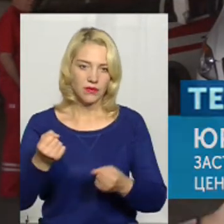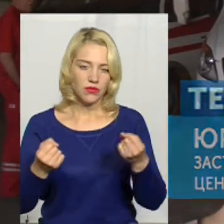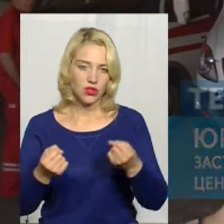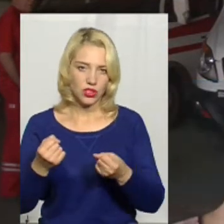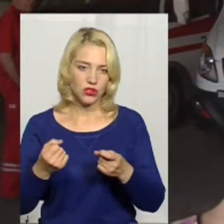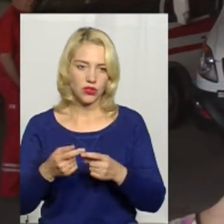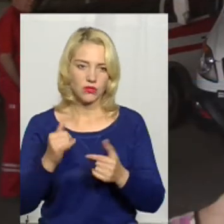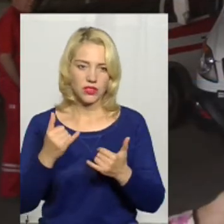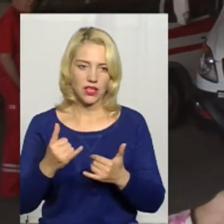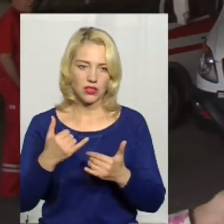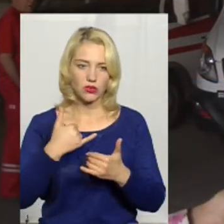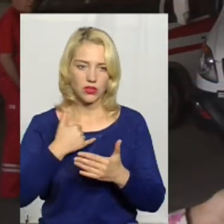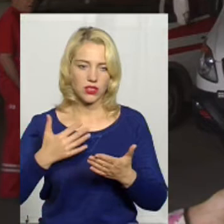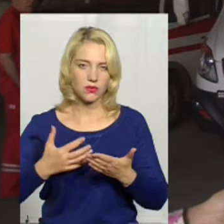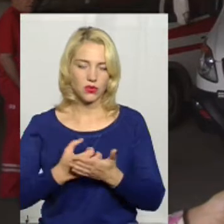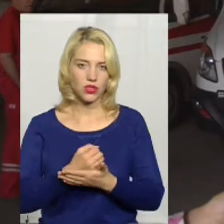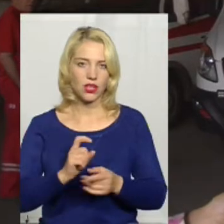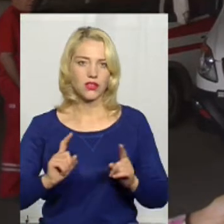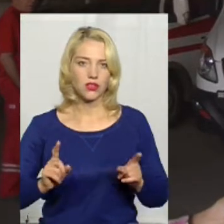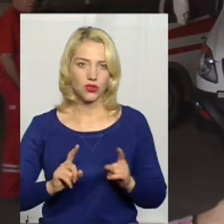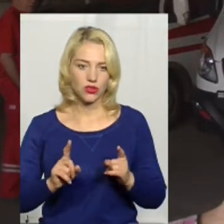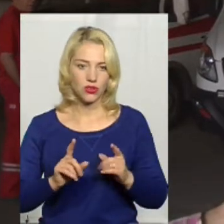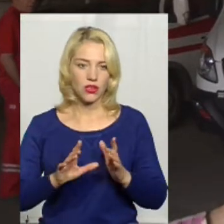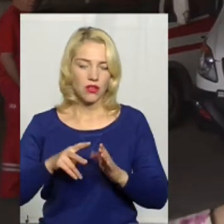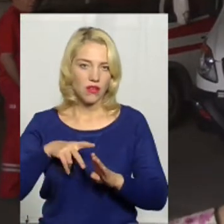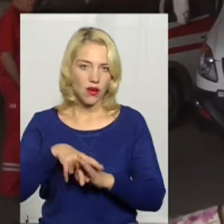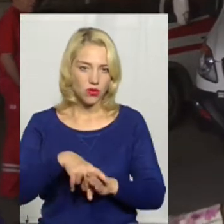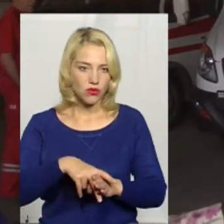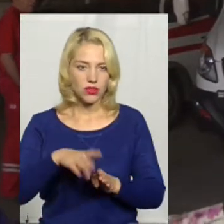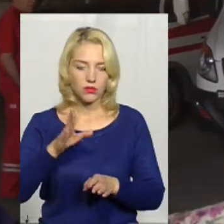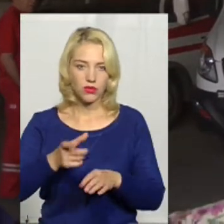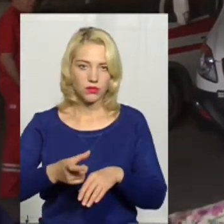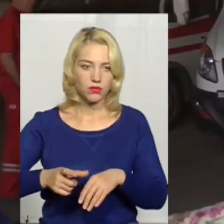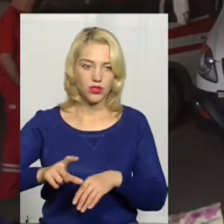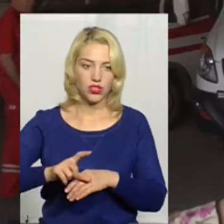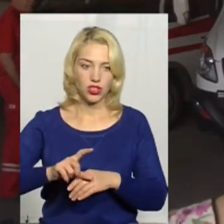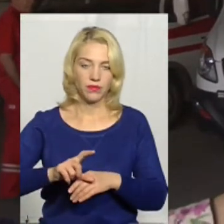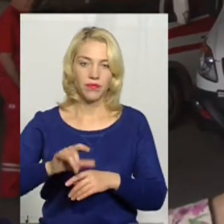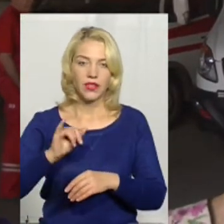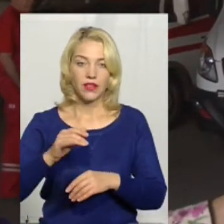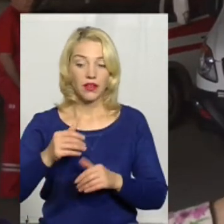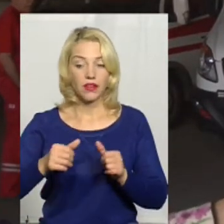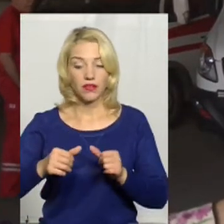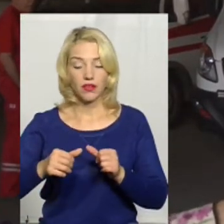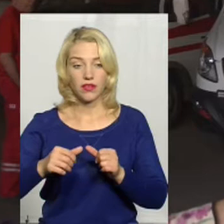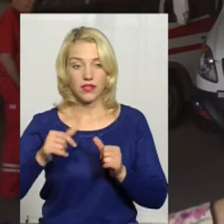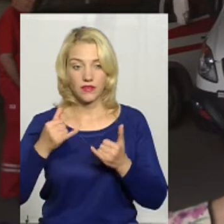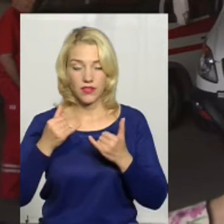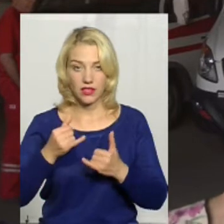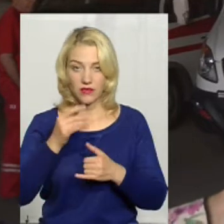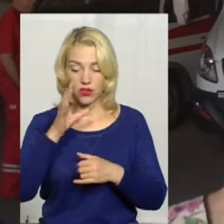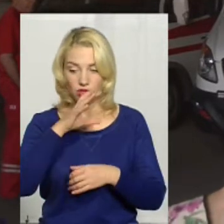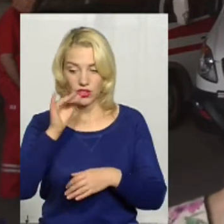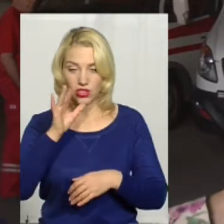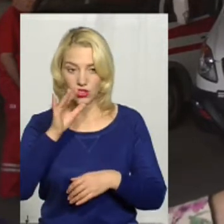нас зараз нагрузка буде більша, крім того була велика. А зараз в нічний час, за рахунок того,